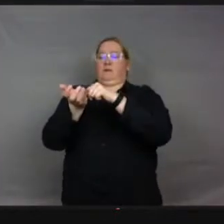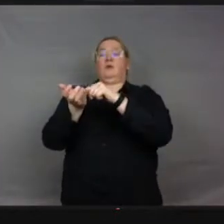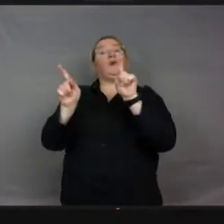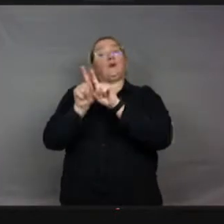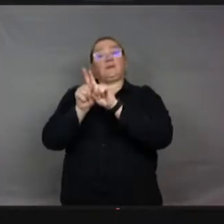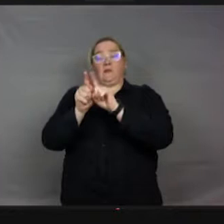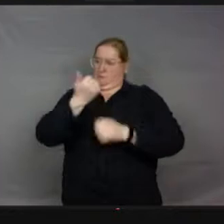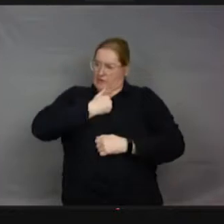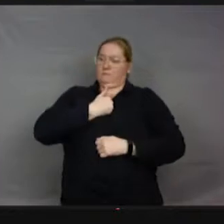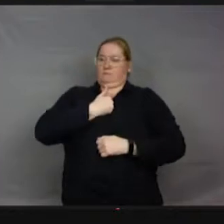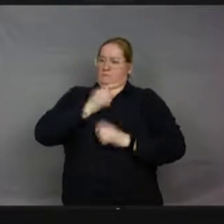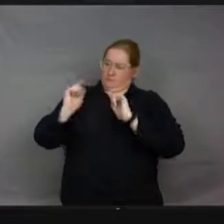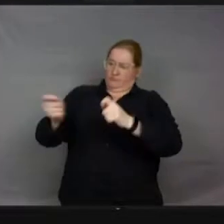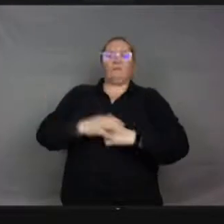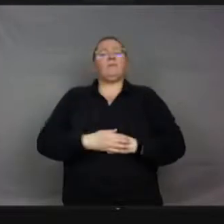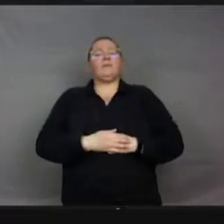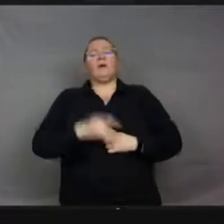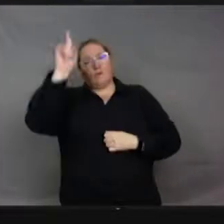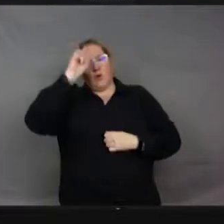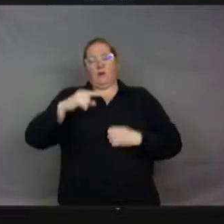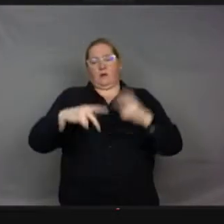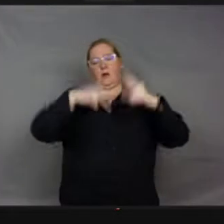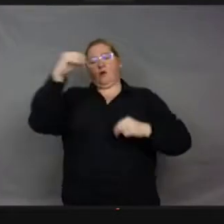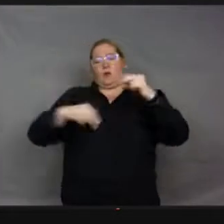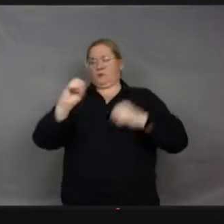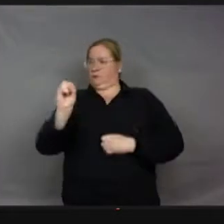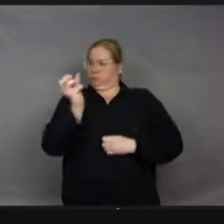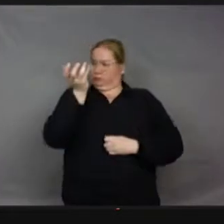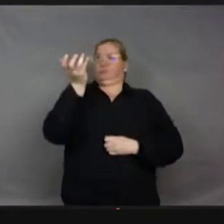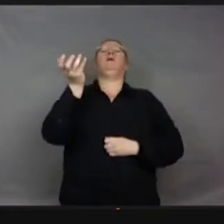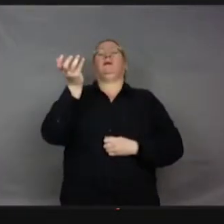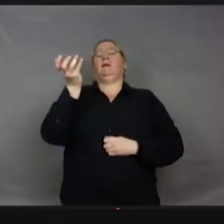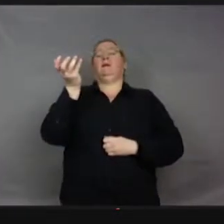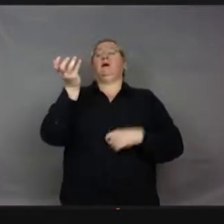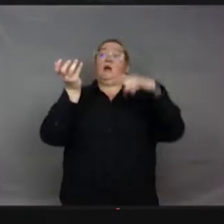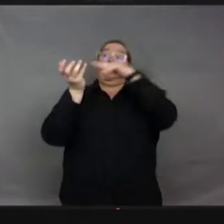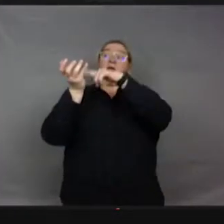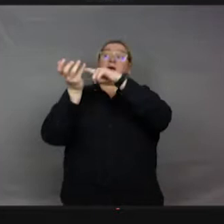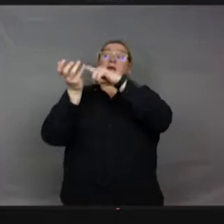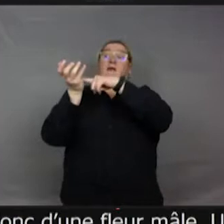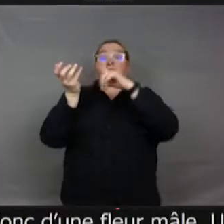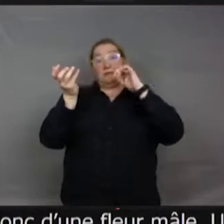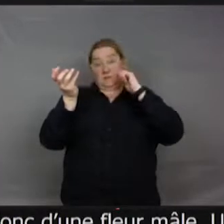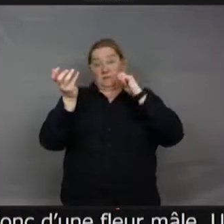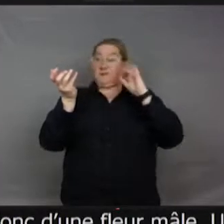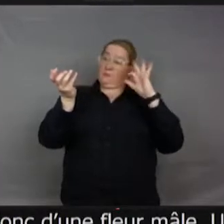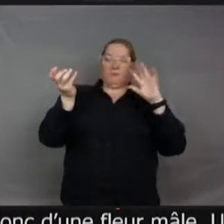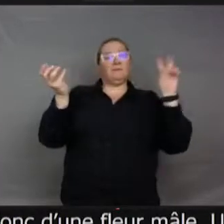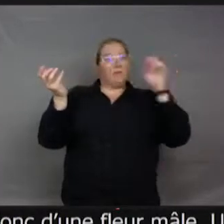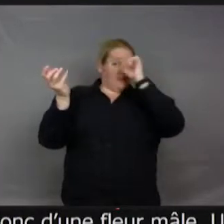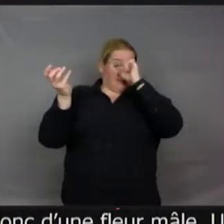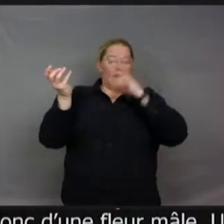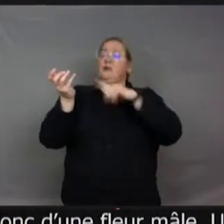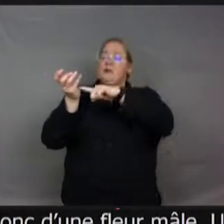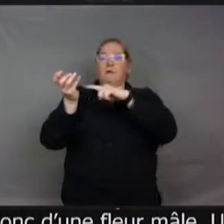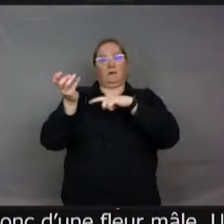plantes à fleurs, en fait, déjà, une fleur, c'est un organe sexuel. Oui, c'est ça, c'est très joli pour attirer les insectes, mais c'est un